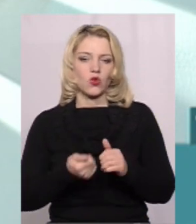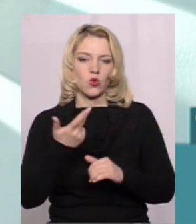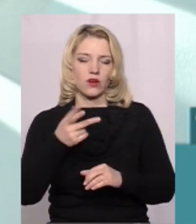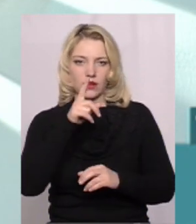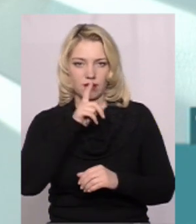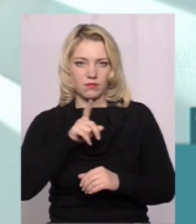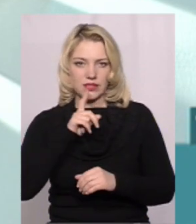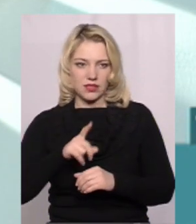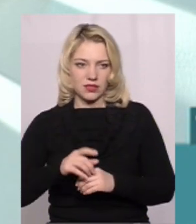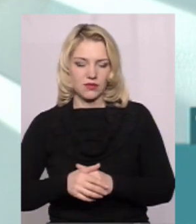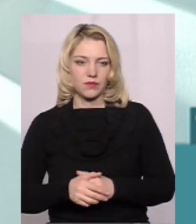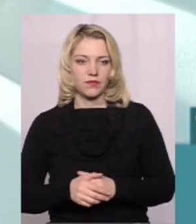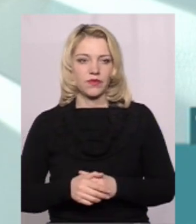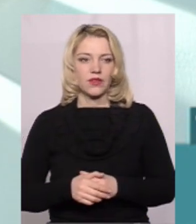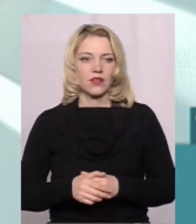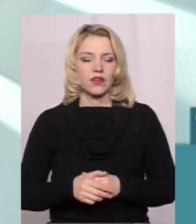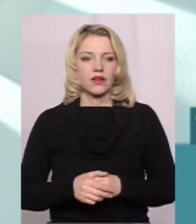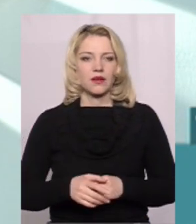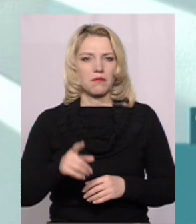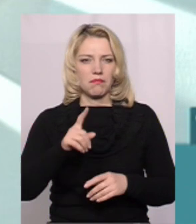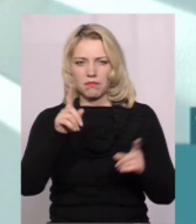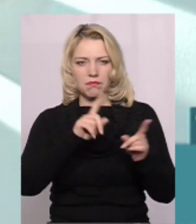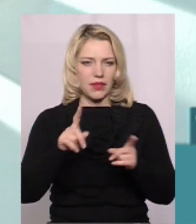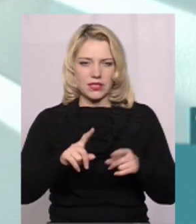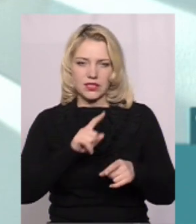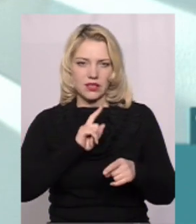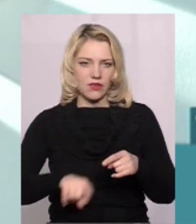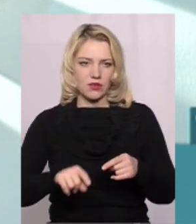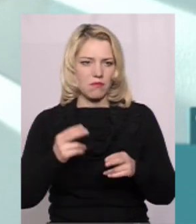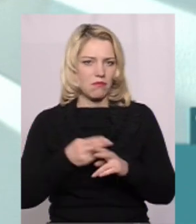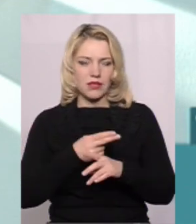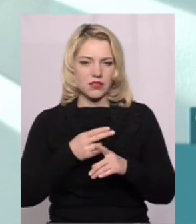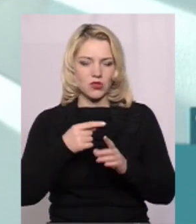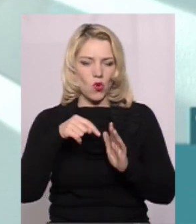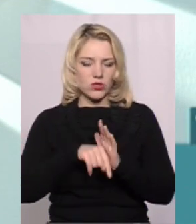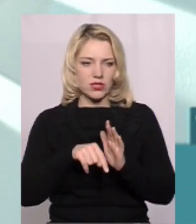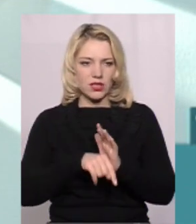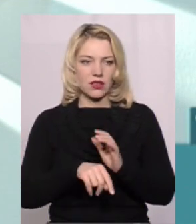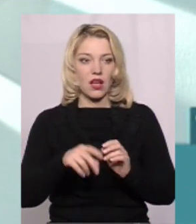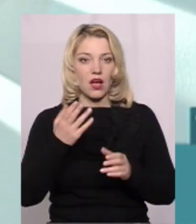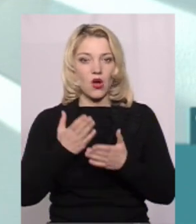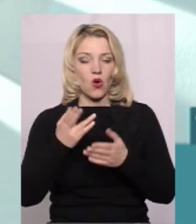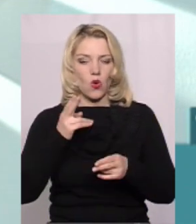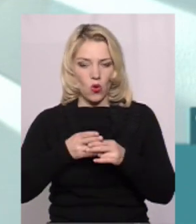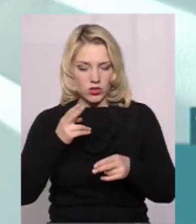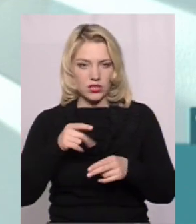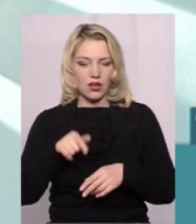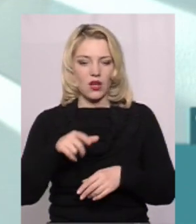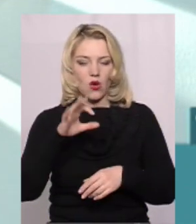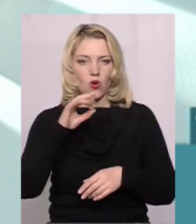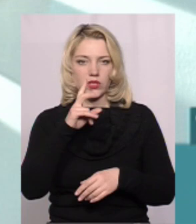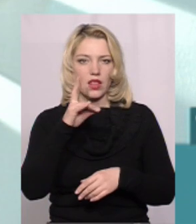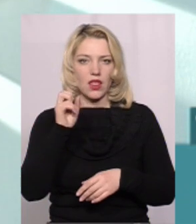При близьковичній формі твариногени без будь-яких ознак При гострій ознаки